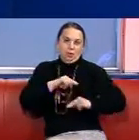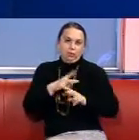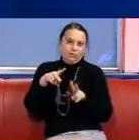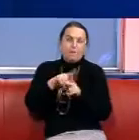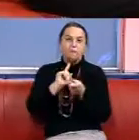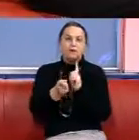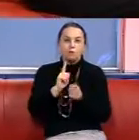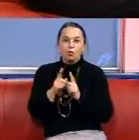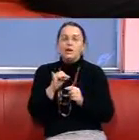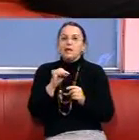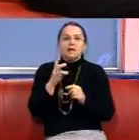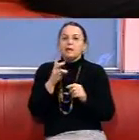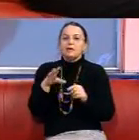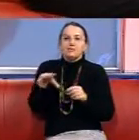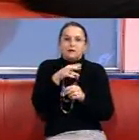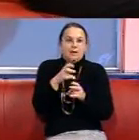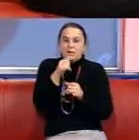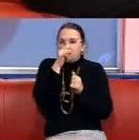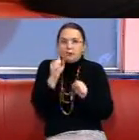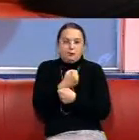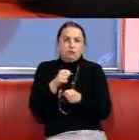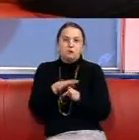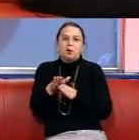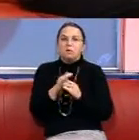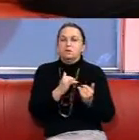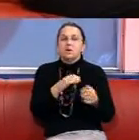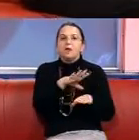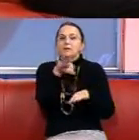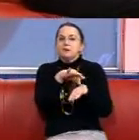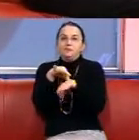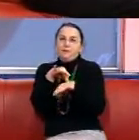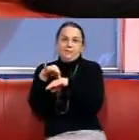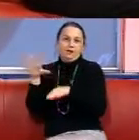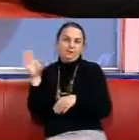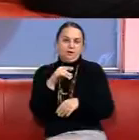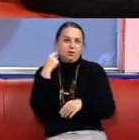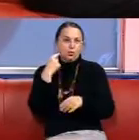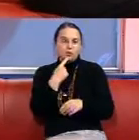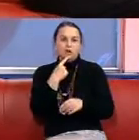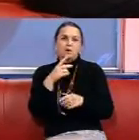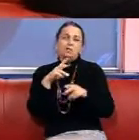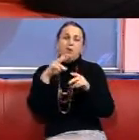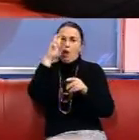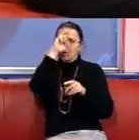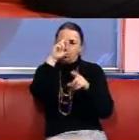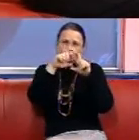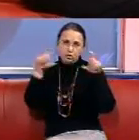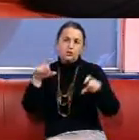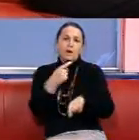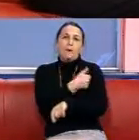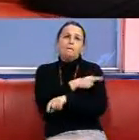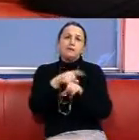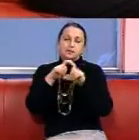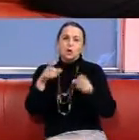вони просто не вістаніі сопровождати неслышащих людей Во всіх Наприклад, адміністративні Адміністративні учріжді, медицинські Судові,